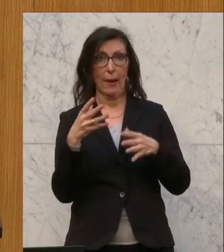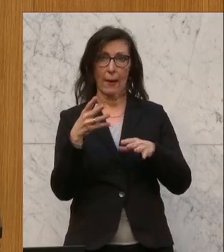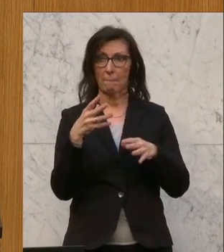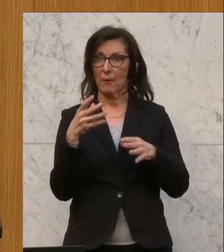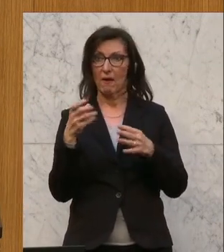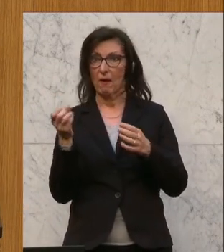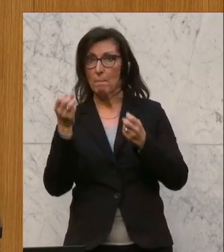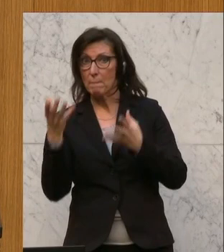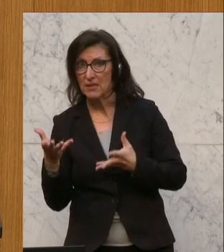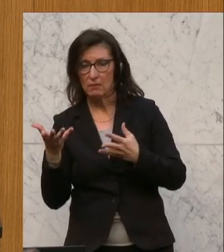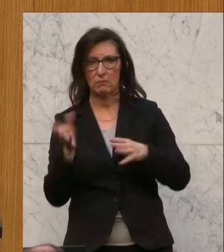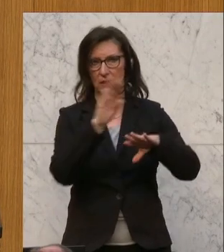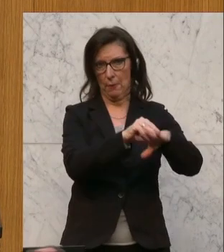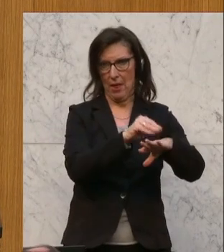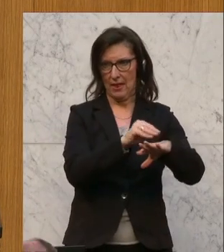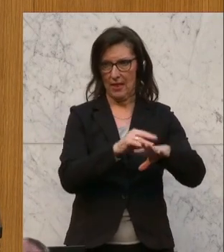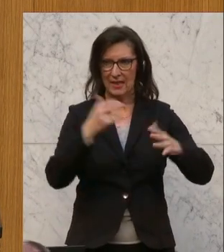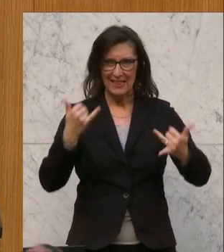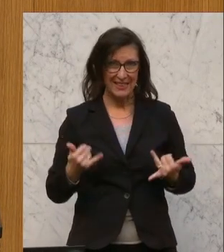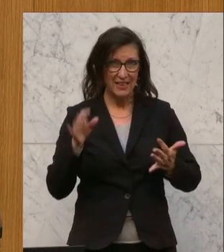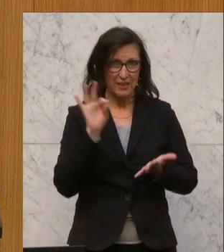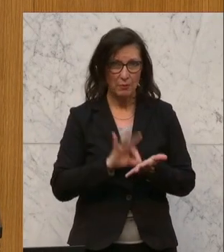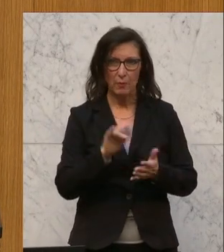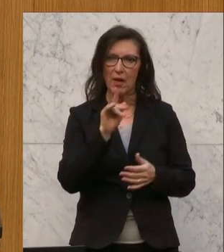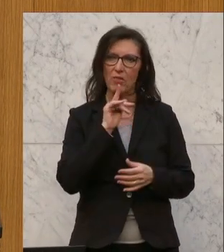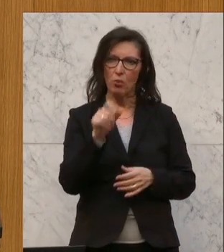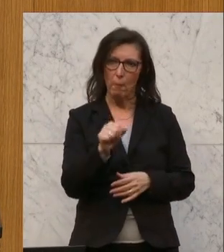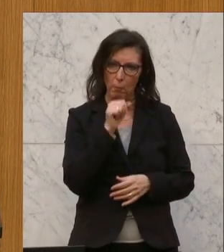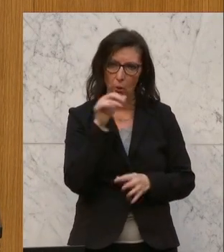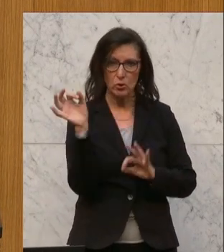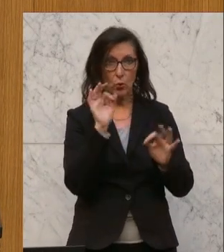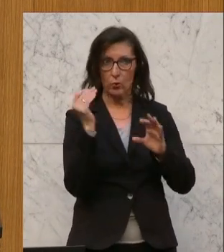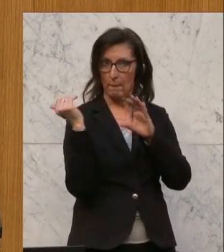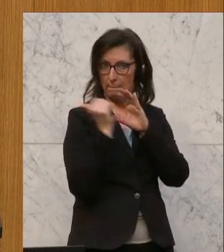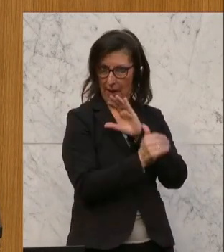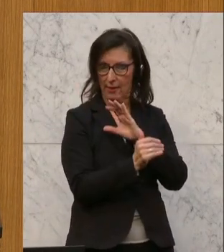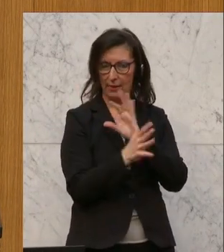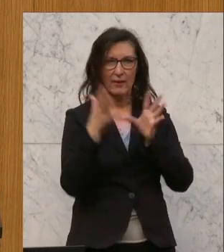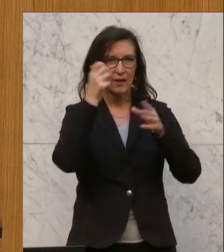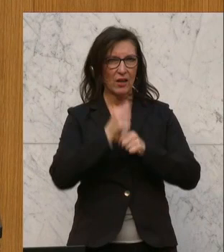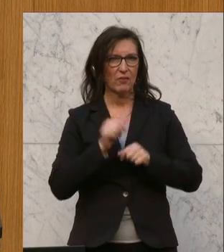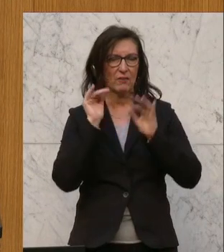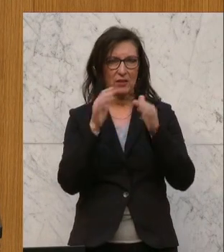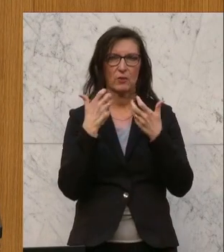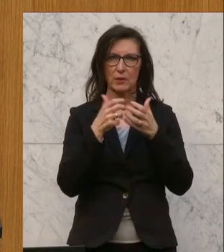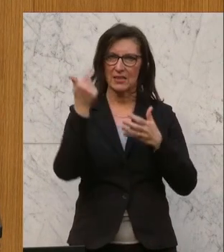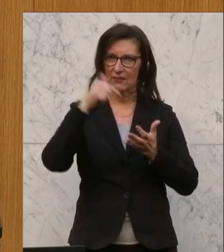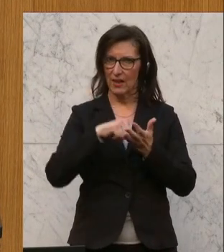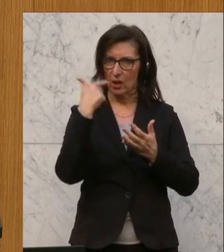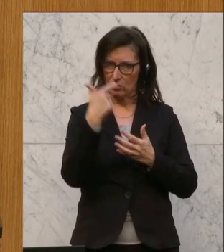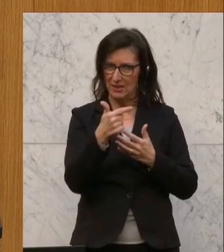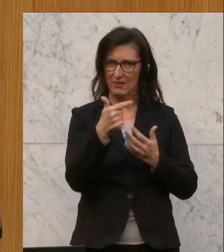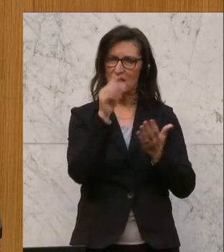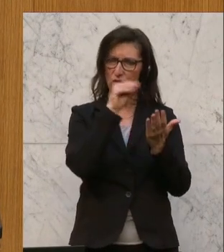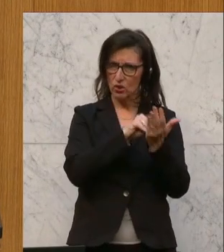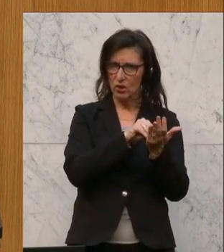Momentan ist das ausschließlich postialisch oder per E-Mail möglich. Aus dem Verfassungsschutzbericht 2020 wissen wir,